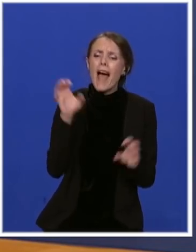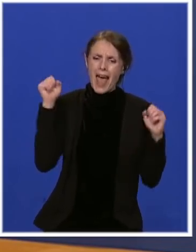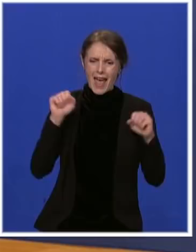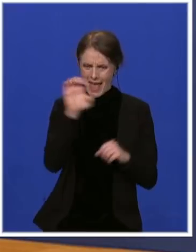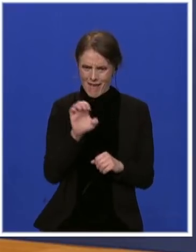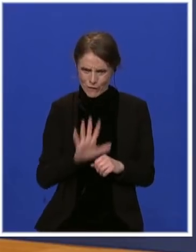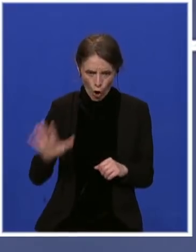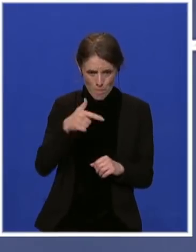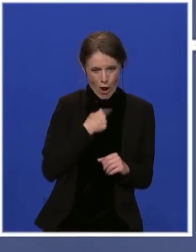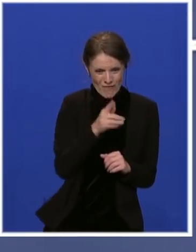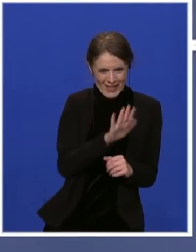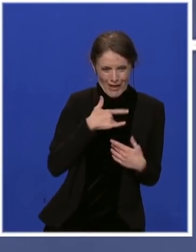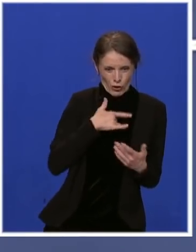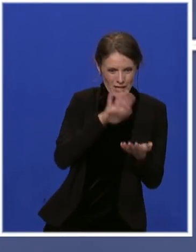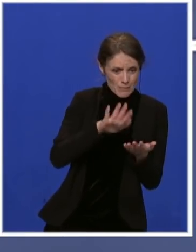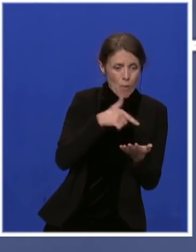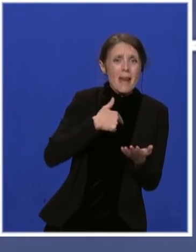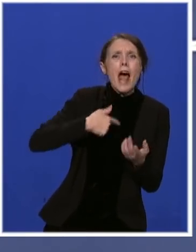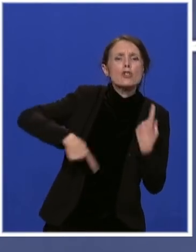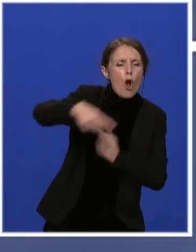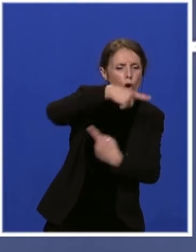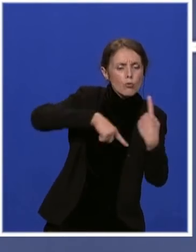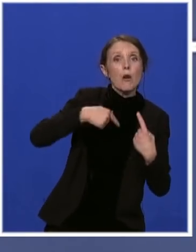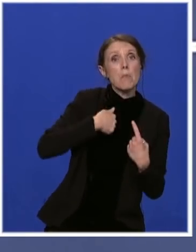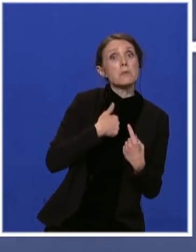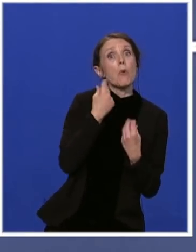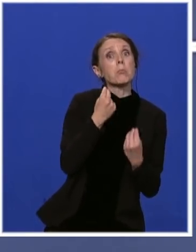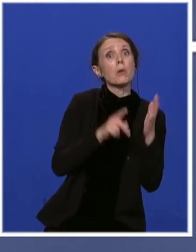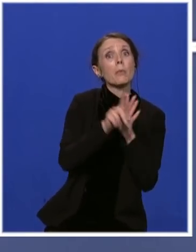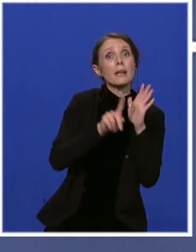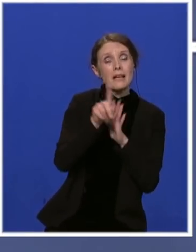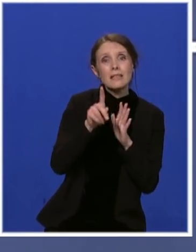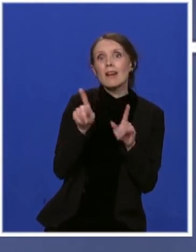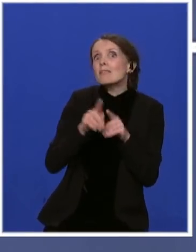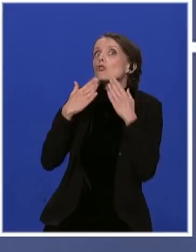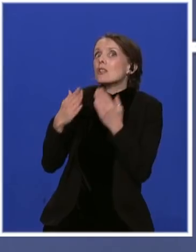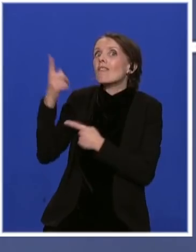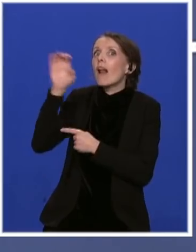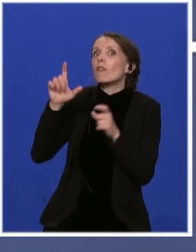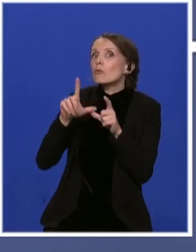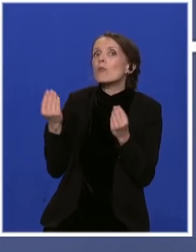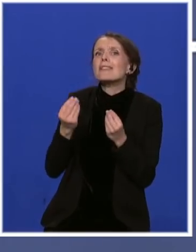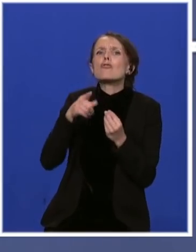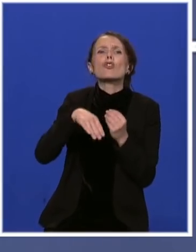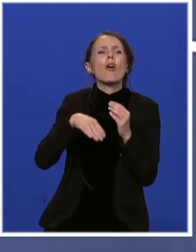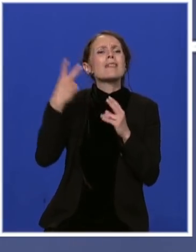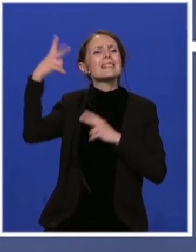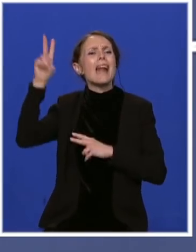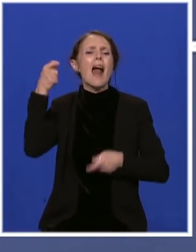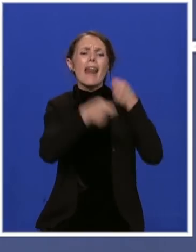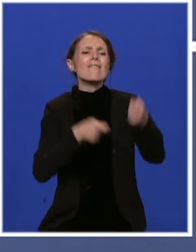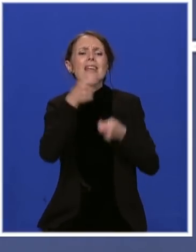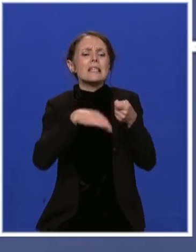veoma dobri i zahvalni smo zemljama Evropske unije, jer opet najveći deo tih stranih direktnih investicija upravo dolazi iz zemalja Evropske unije.